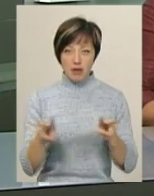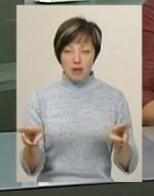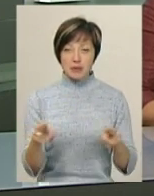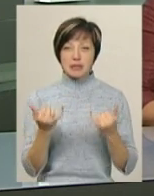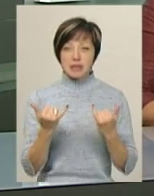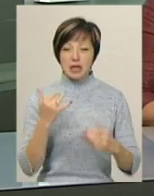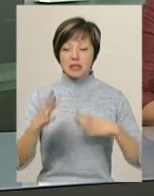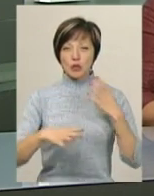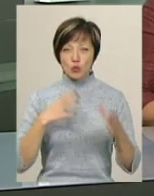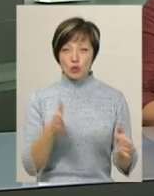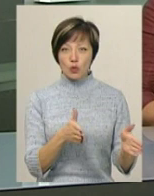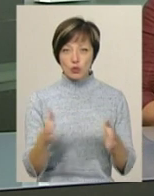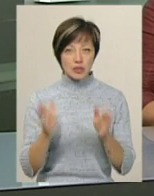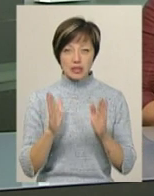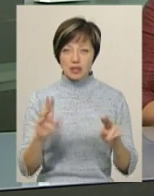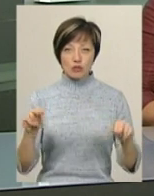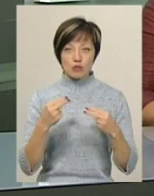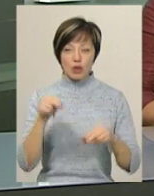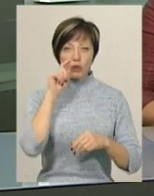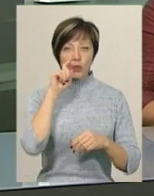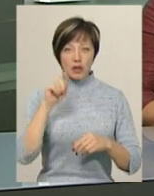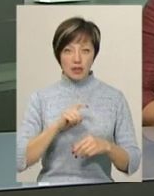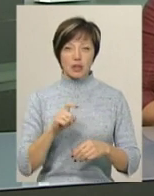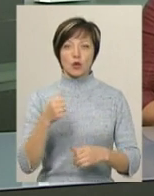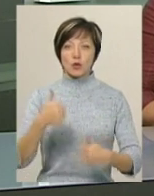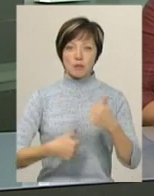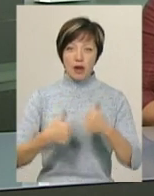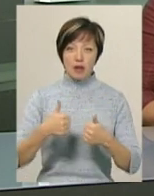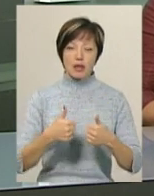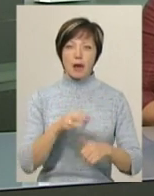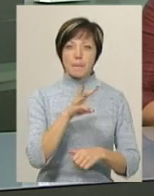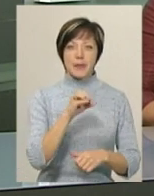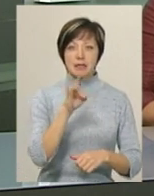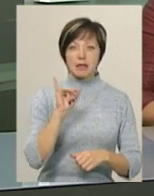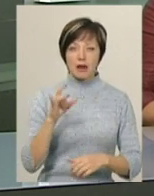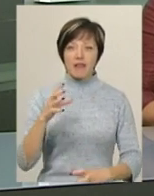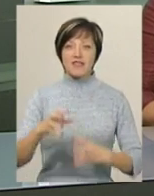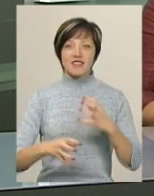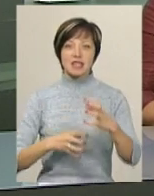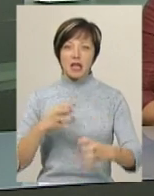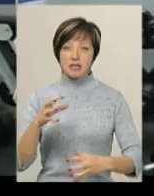культурист тренується та готується не тільки до чемпіонату України, а й до змагань «Містер Всесвіт» у Бельгії.